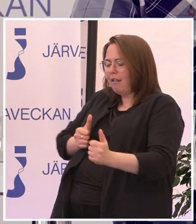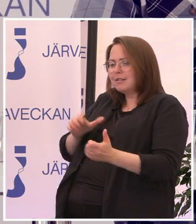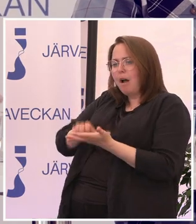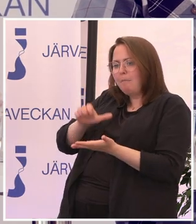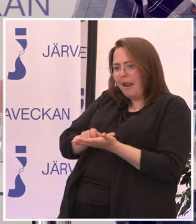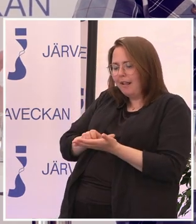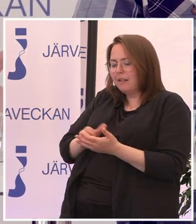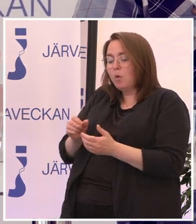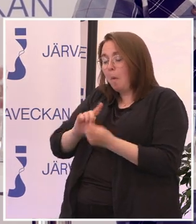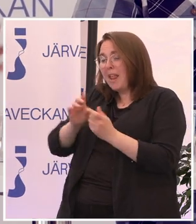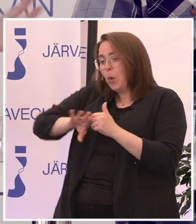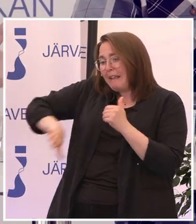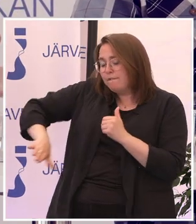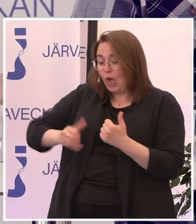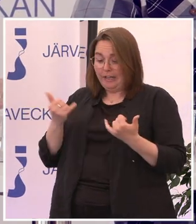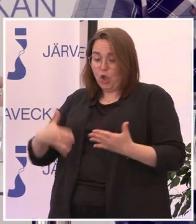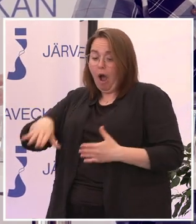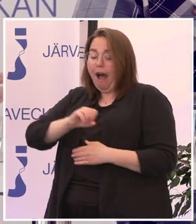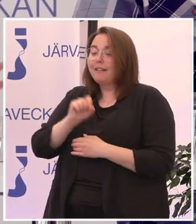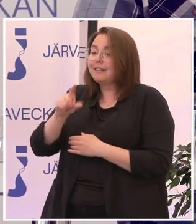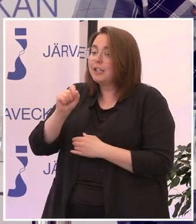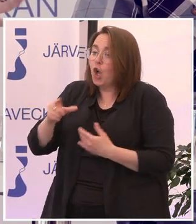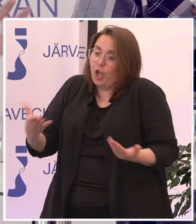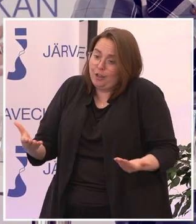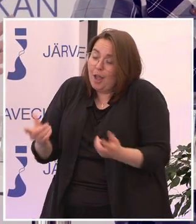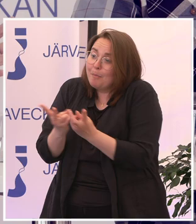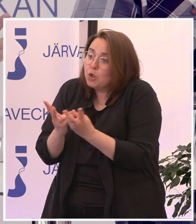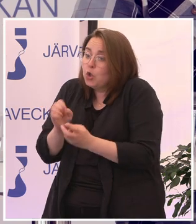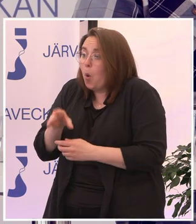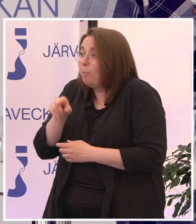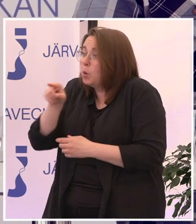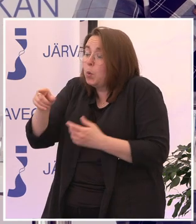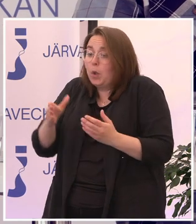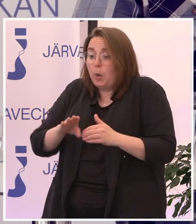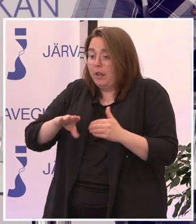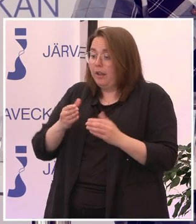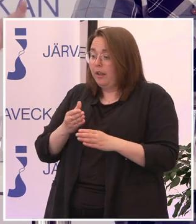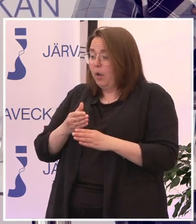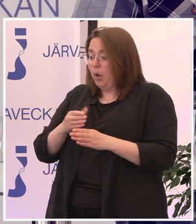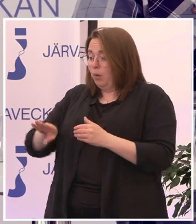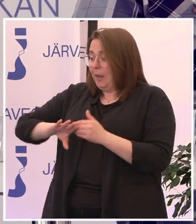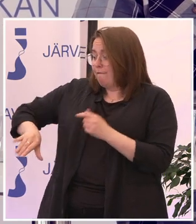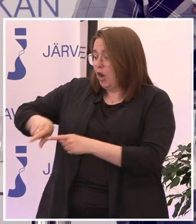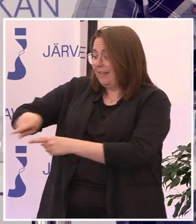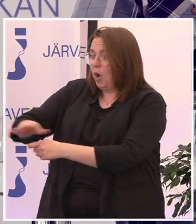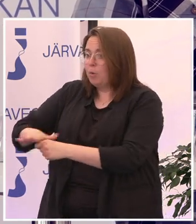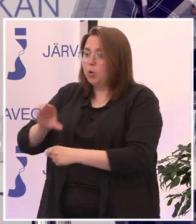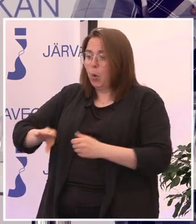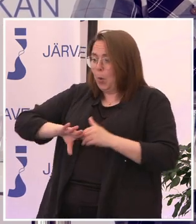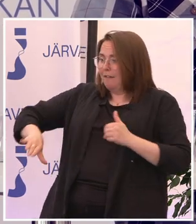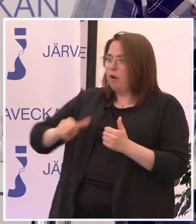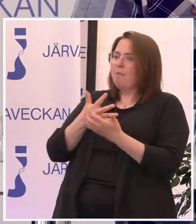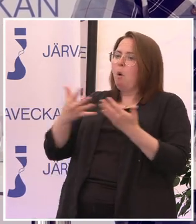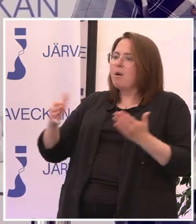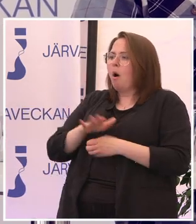För det handlar idag, idag är allt digitaliserat, så om du är utanför i en del så är du utanför väldigt, väldigt